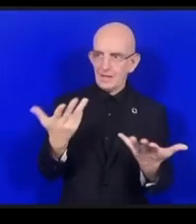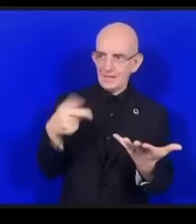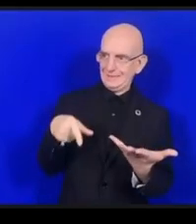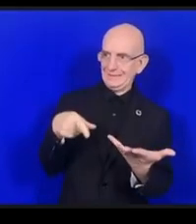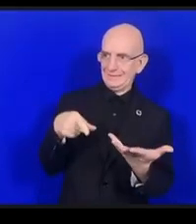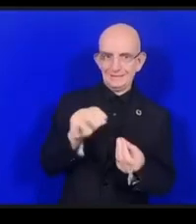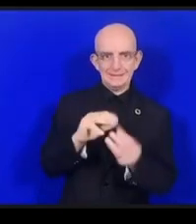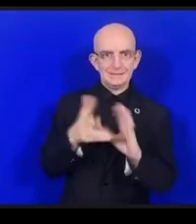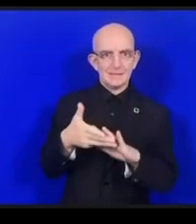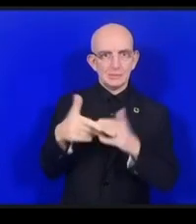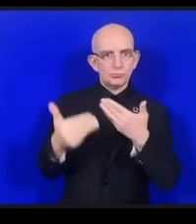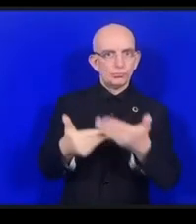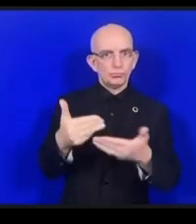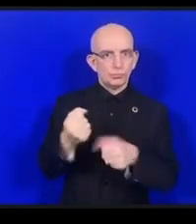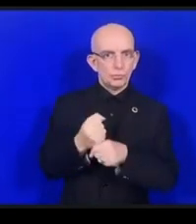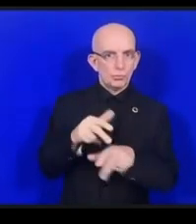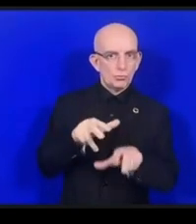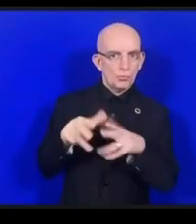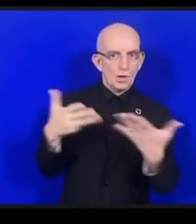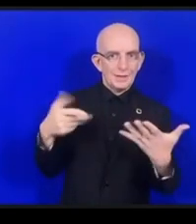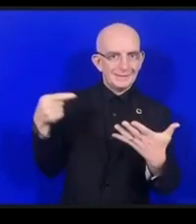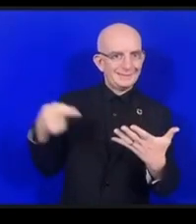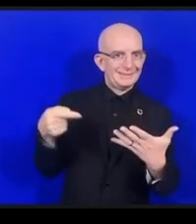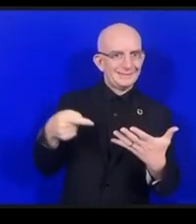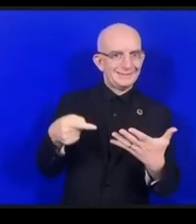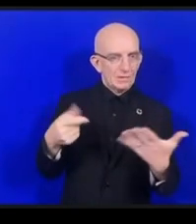あります私たちの生活を